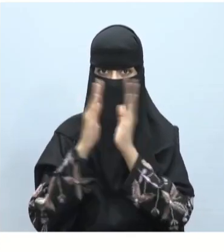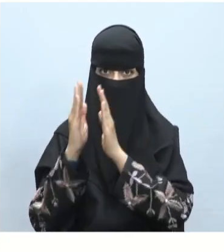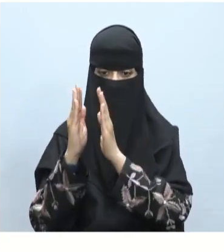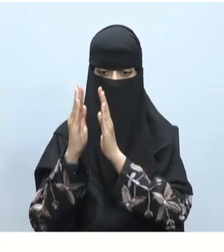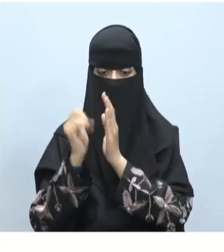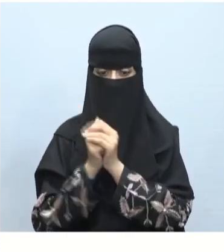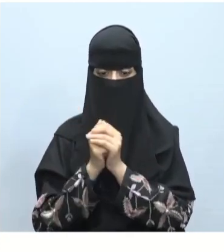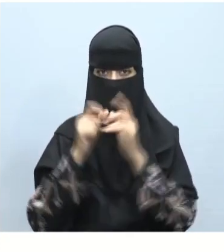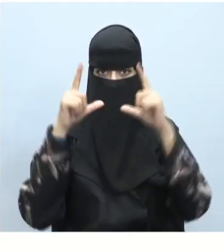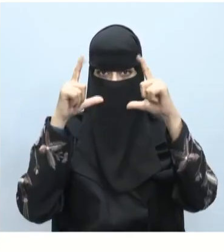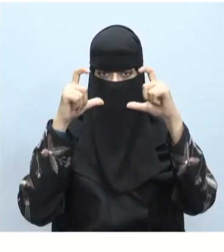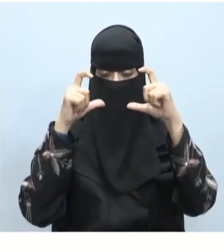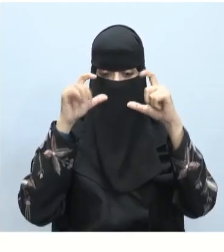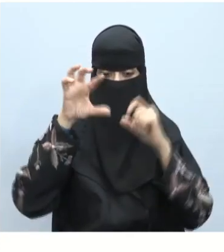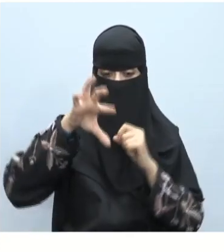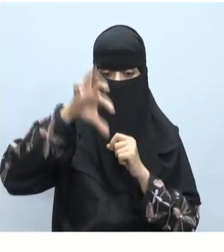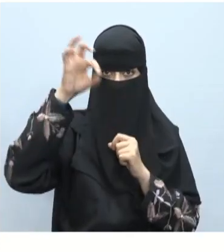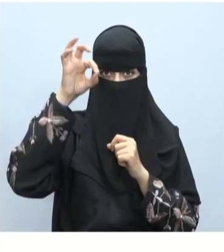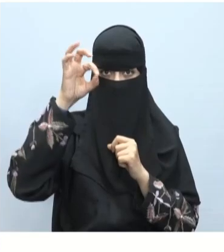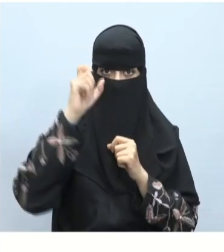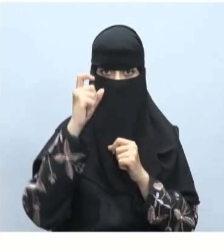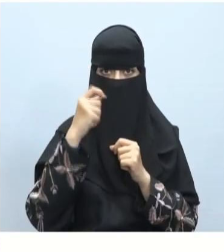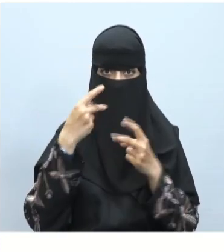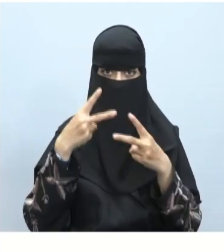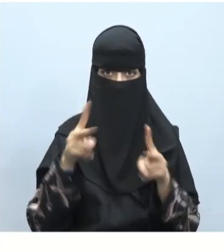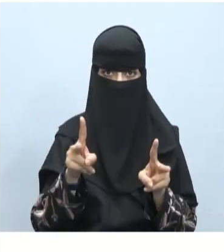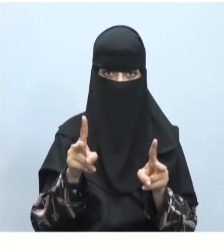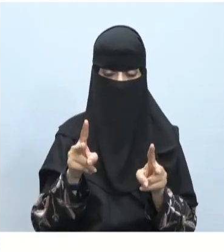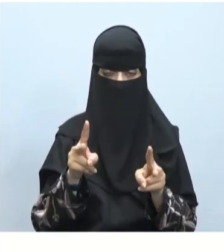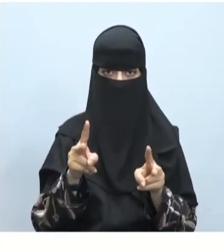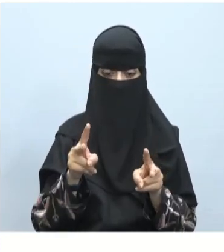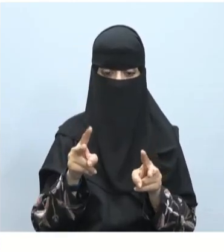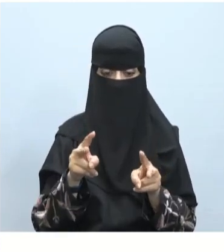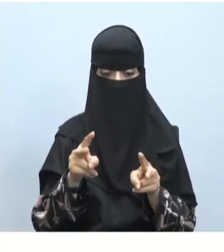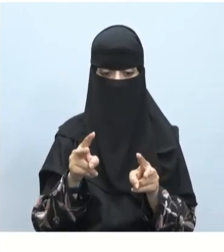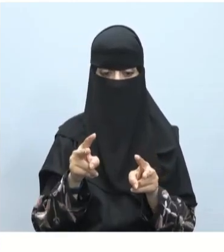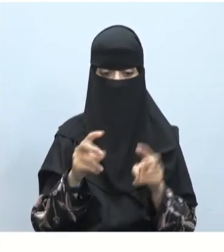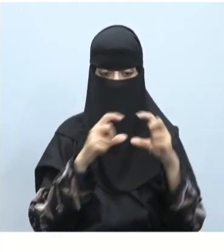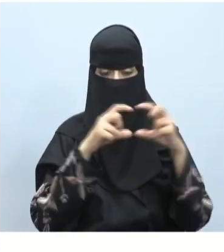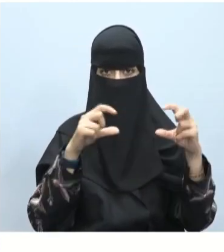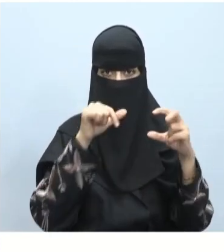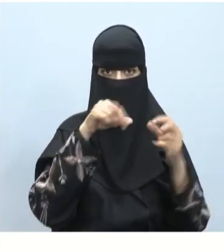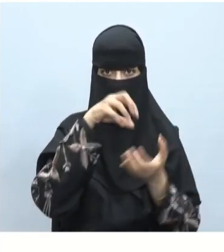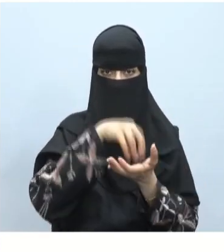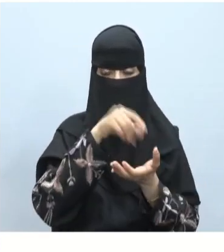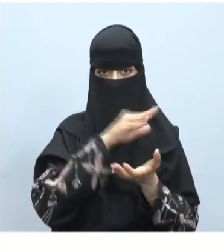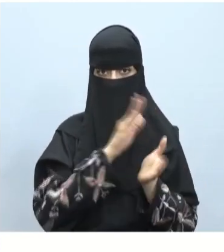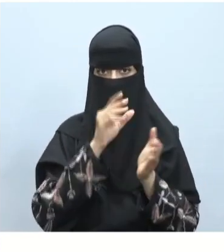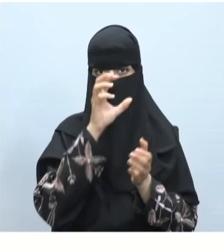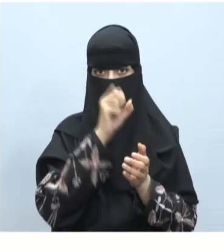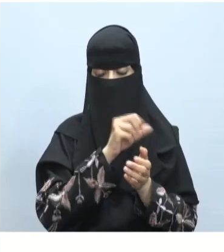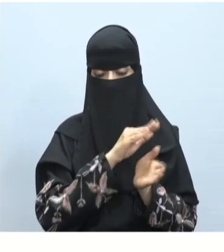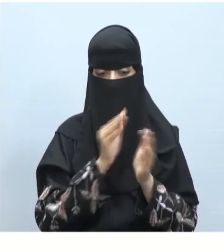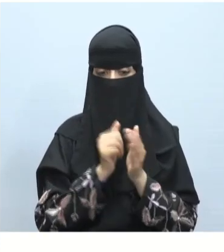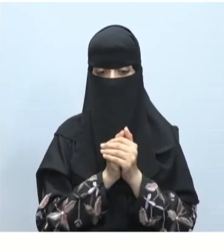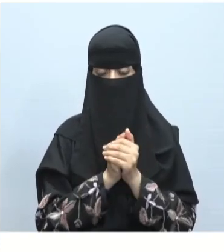الصور ومن ثم بعد فتح مجلد الصور أو المكان أو الموقع حفظ الصور